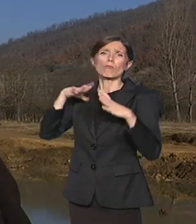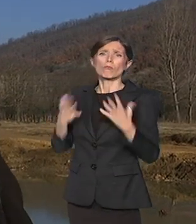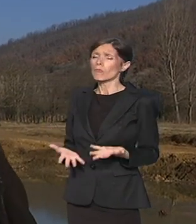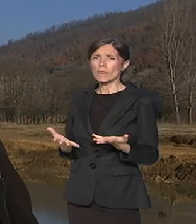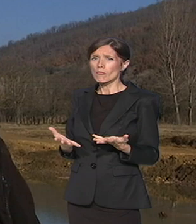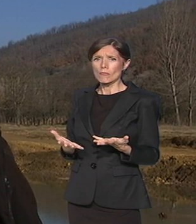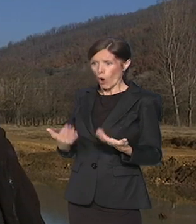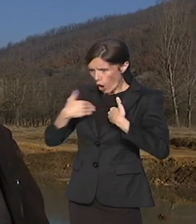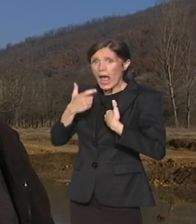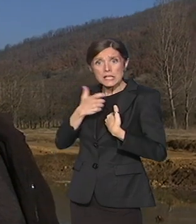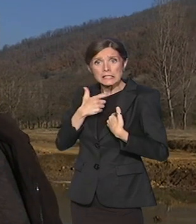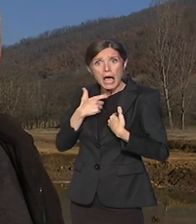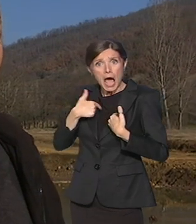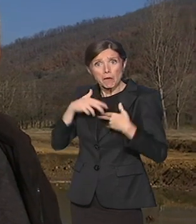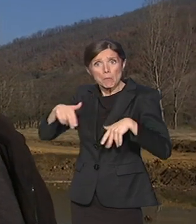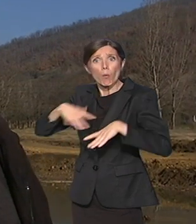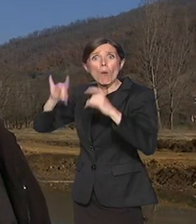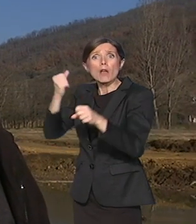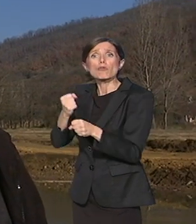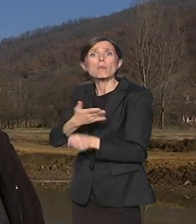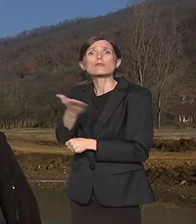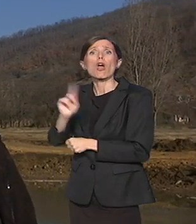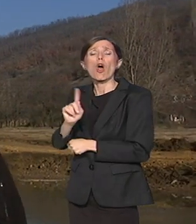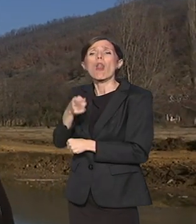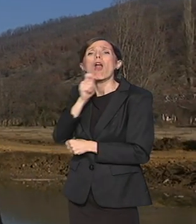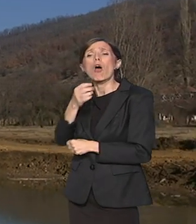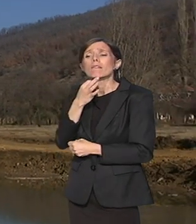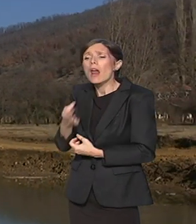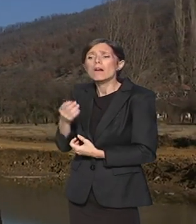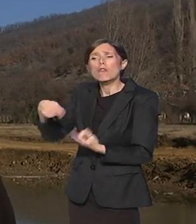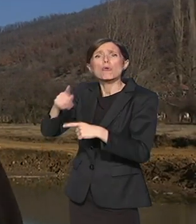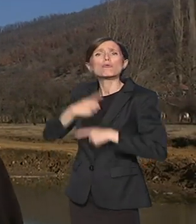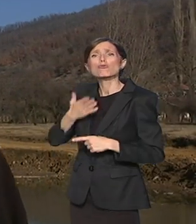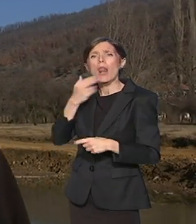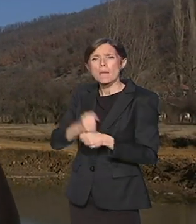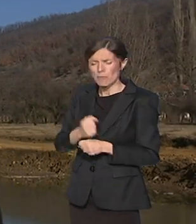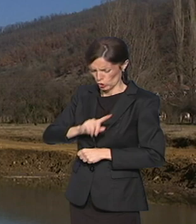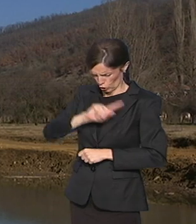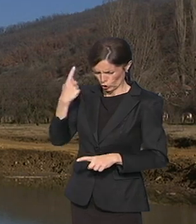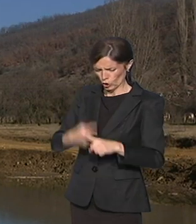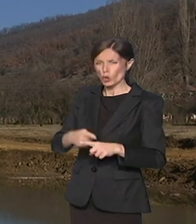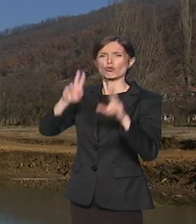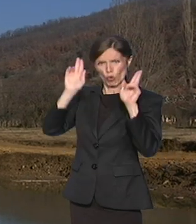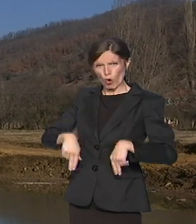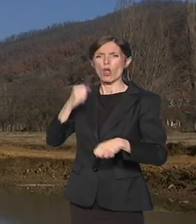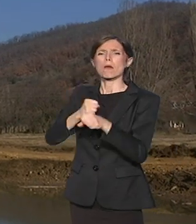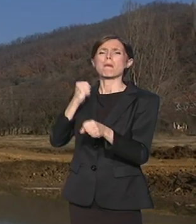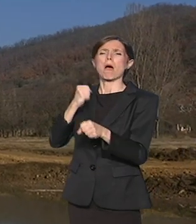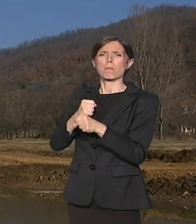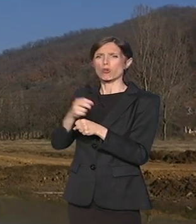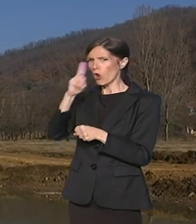Kako ima za mene staroga 70 godina? A oni se žale, kažu nema posla. ima posla, neće da raditi. Ova socijala,